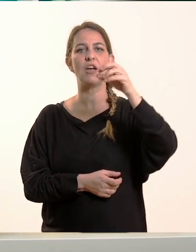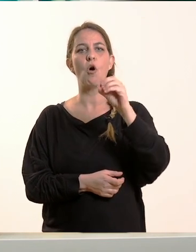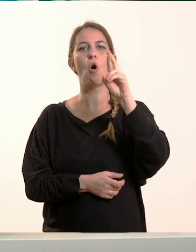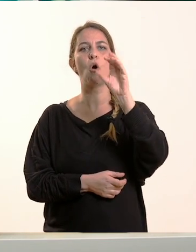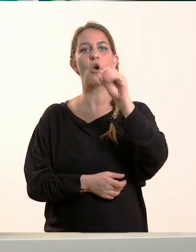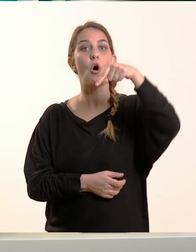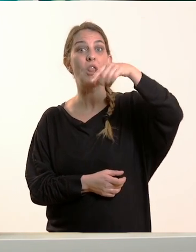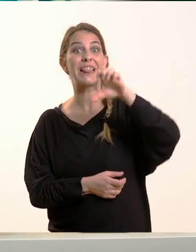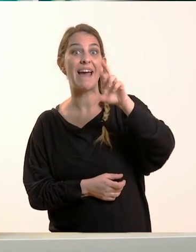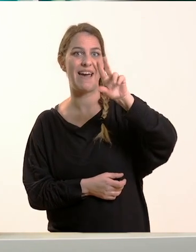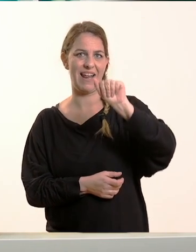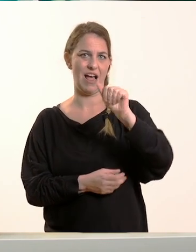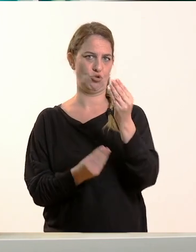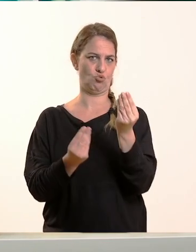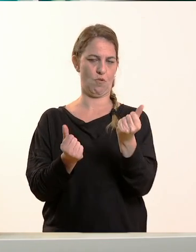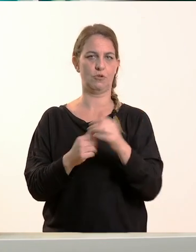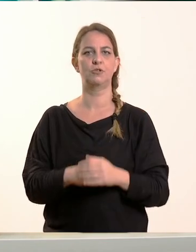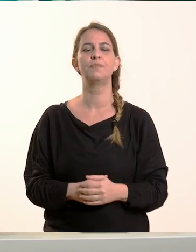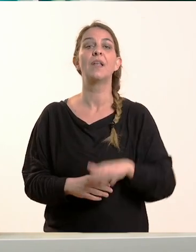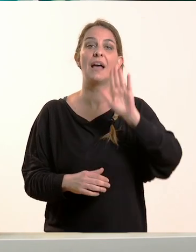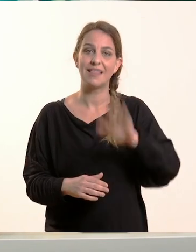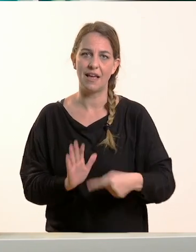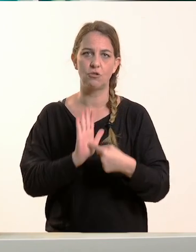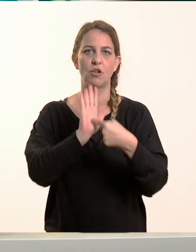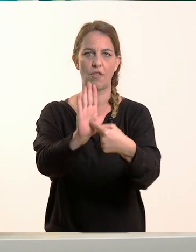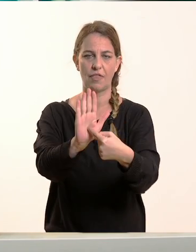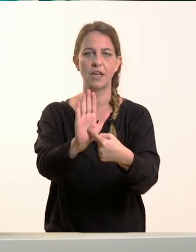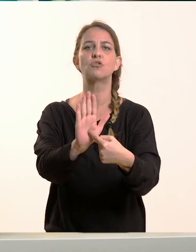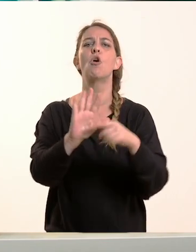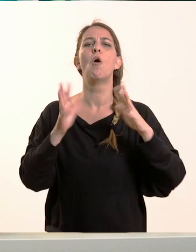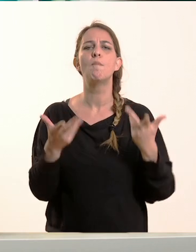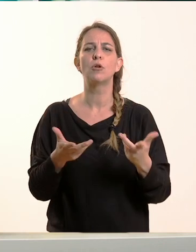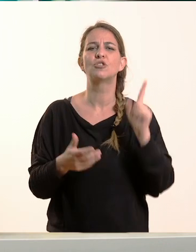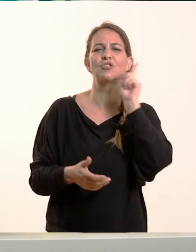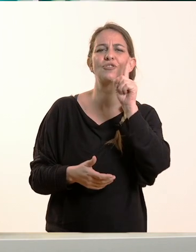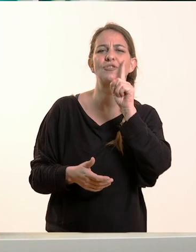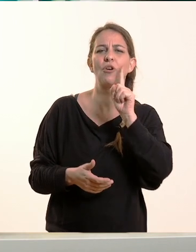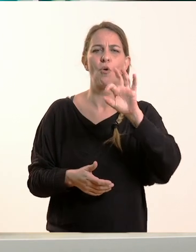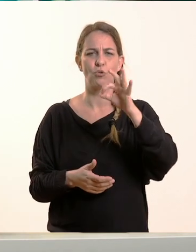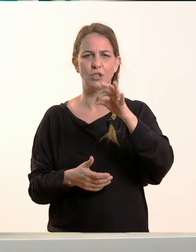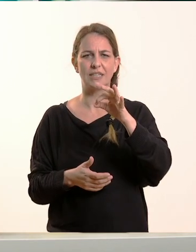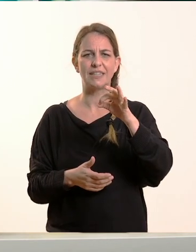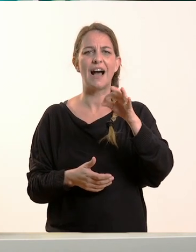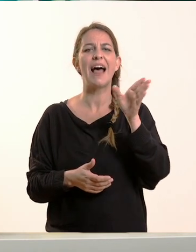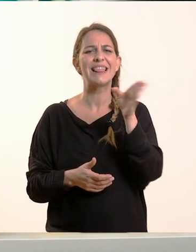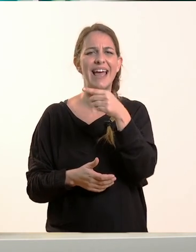Και τέλος θα μάθουμε να κλείνουμε τα θηλυκά ουσιαστικά σε ου. Ένα καινούριο που τελειώνει σε ου. Έχουμε μάθει θηλυκά ουσιαστικά, αλλά